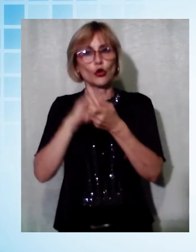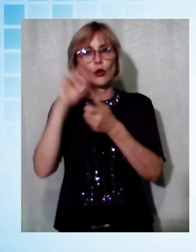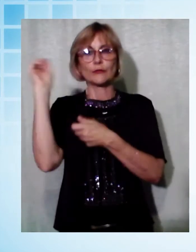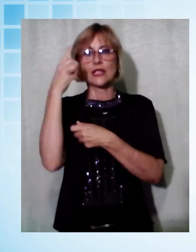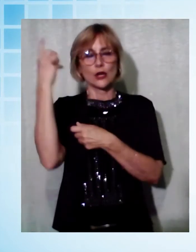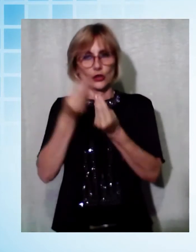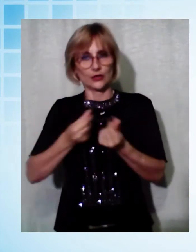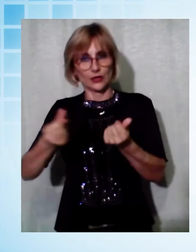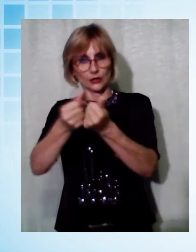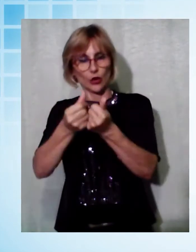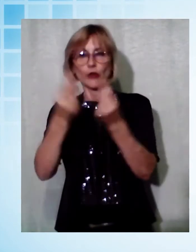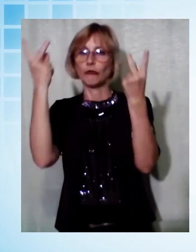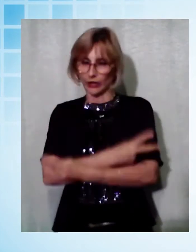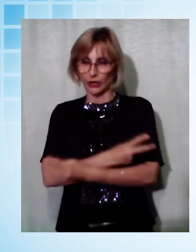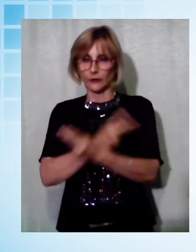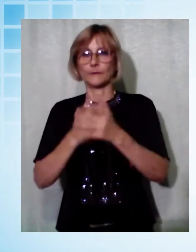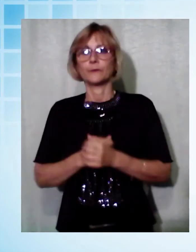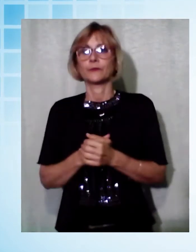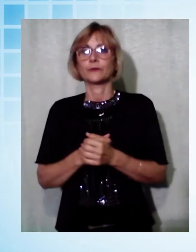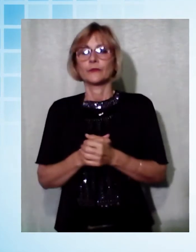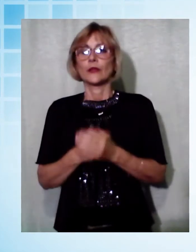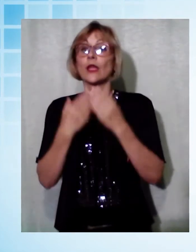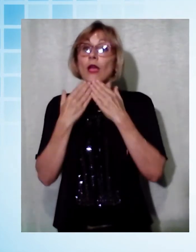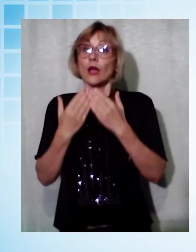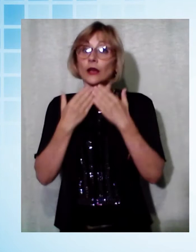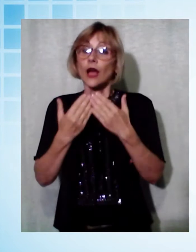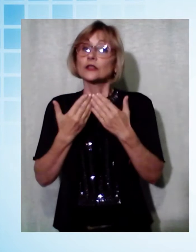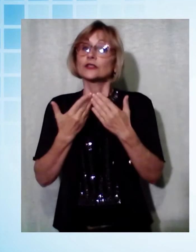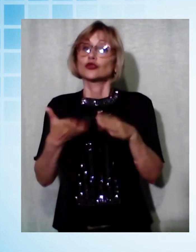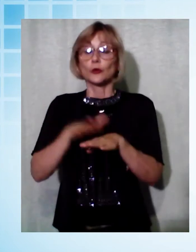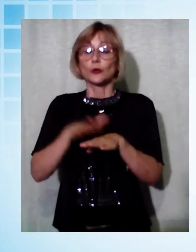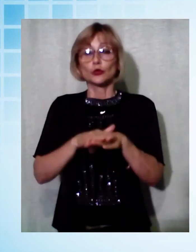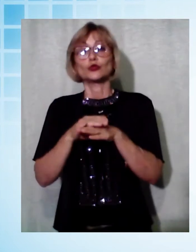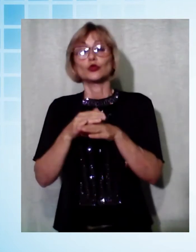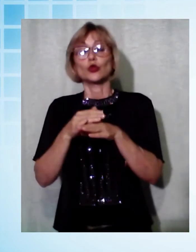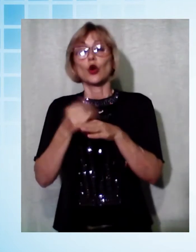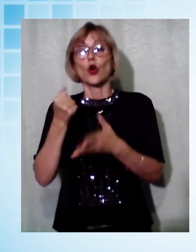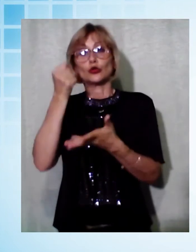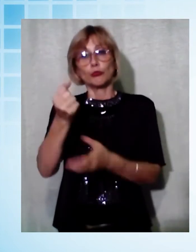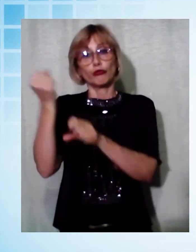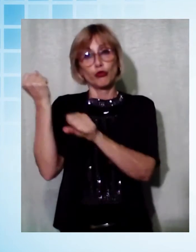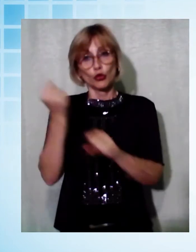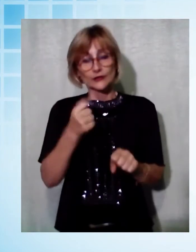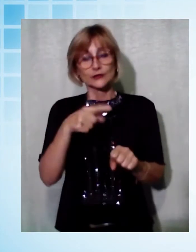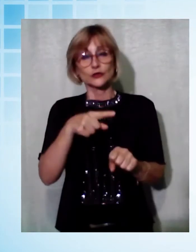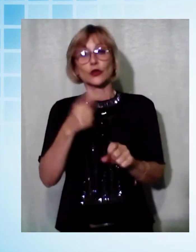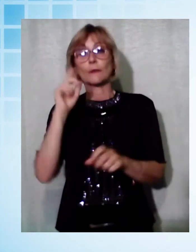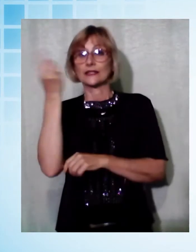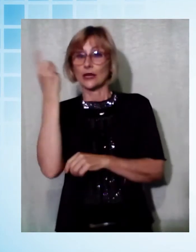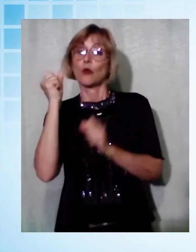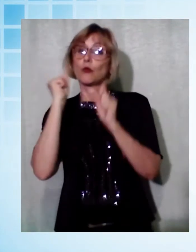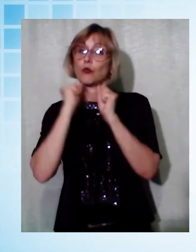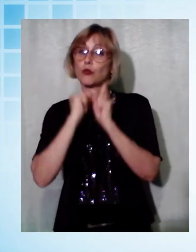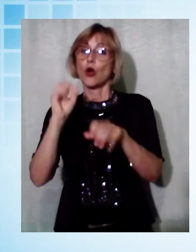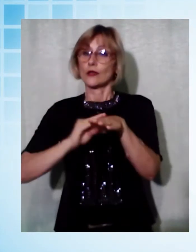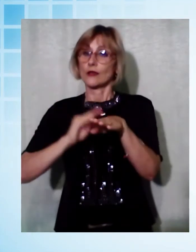veramente insostituibile. Grazie dunque anche e soprattutto al contributo della Fondazione, a breve la misericordia potrà dunque aggiungere al suo parco